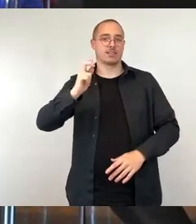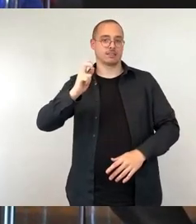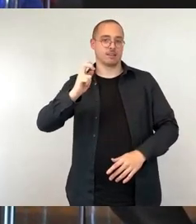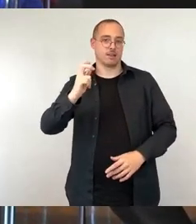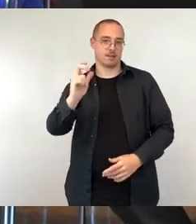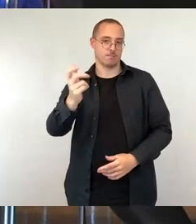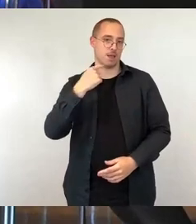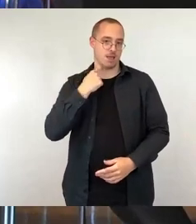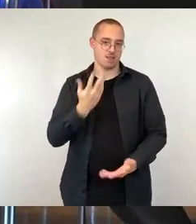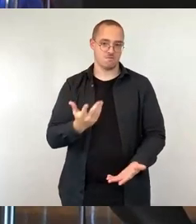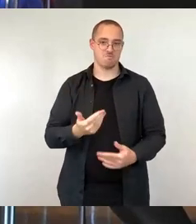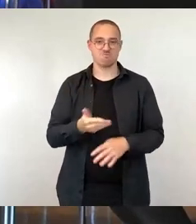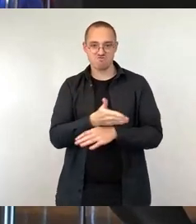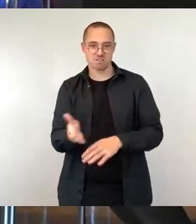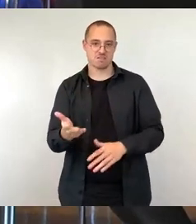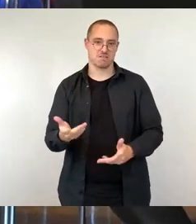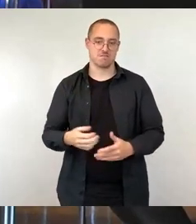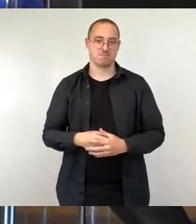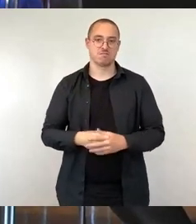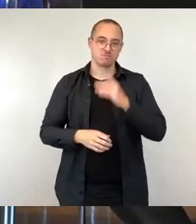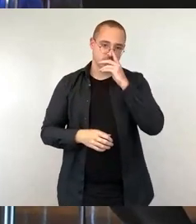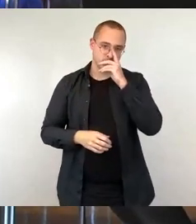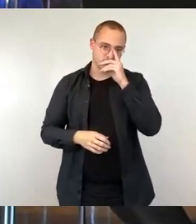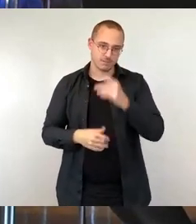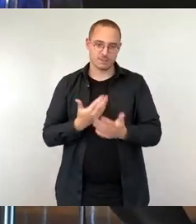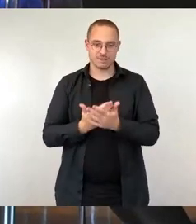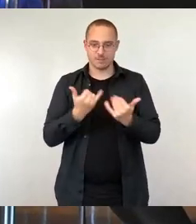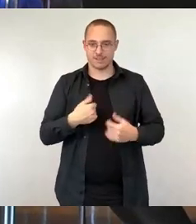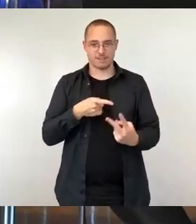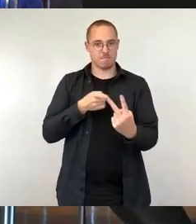und auf der anderen Seite reduzierte Öffnungszeiten in den Freibädern.